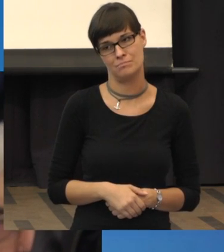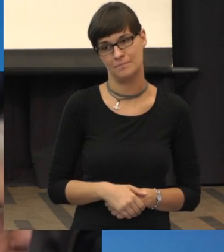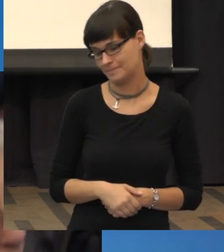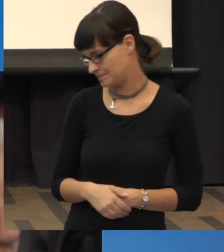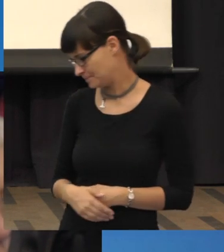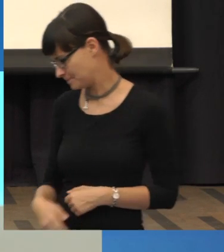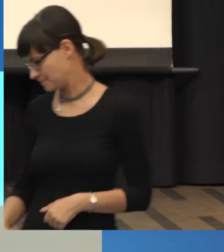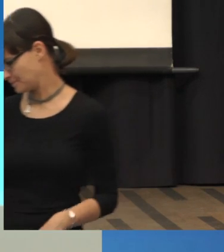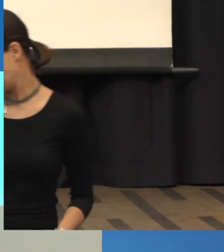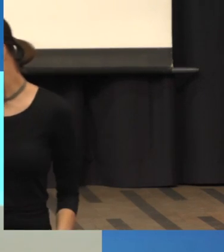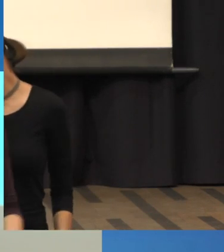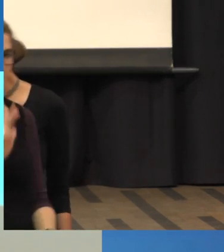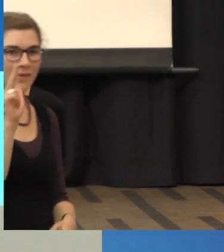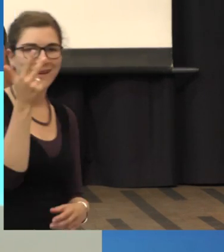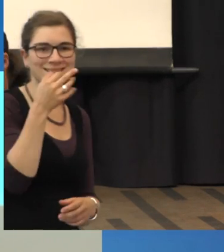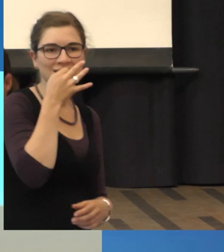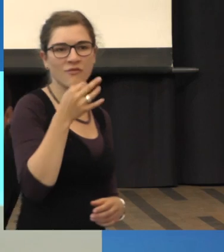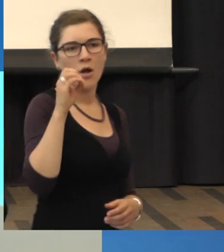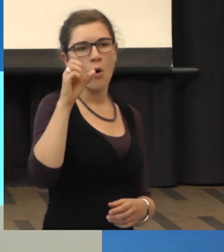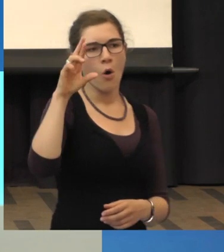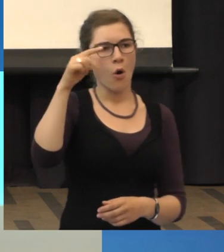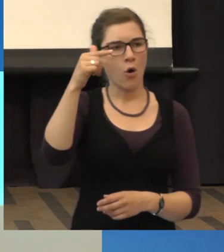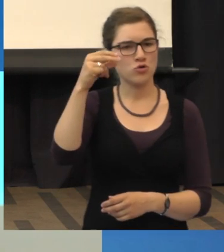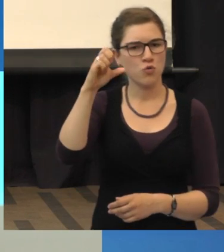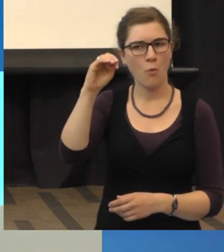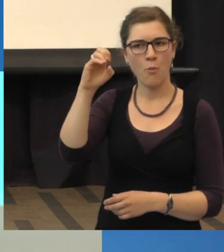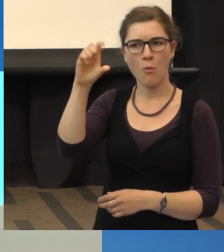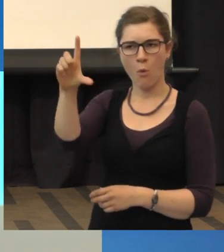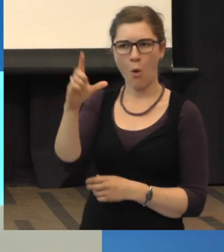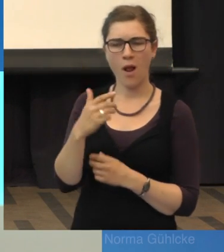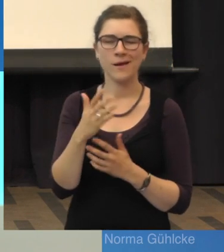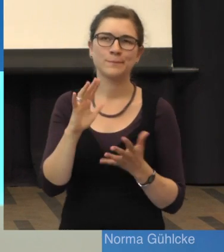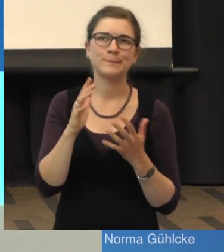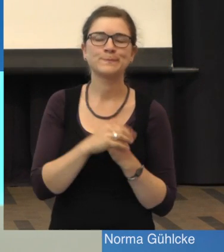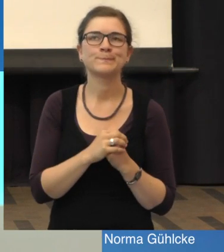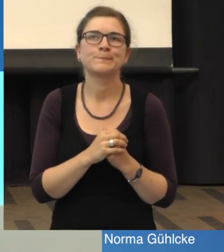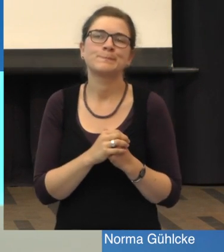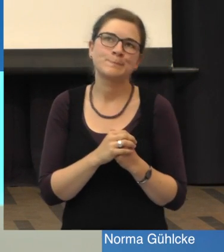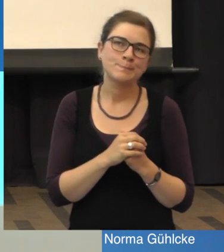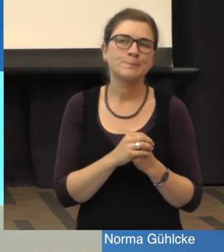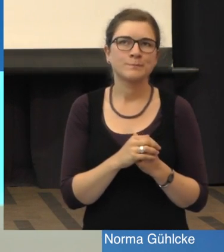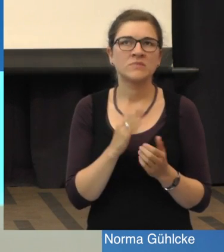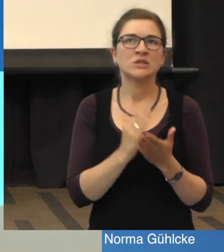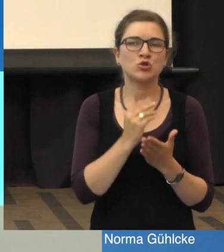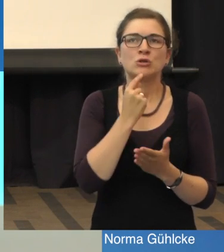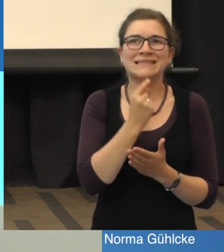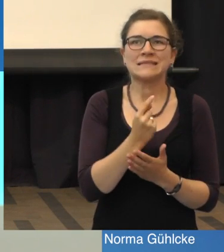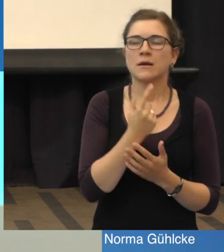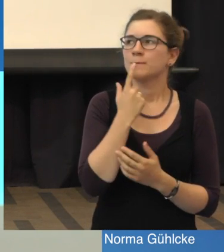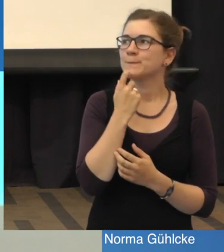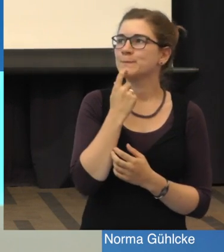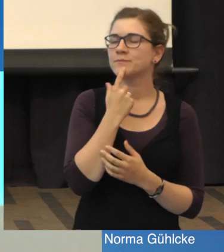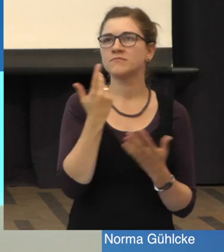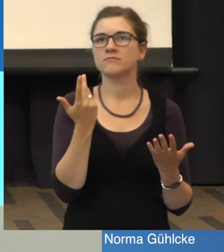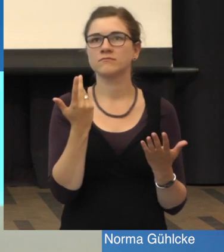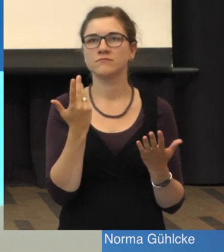Dritte Frage war, Orthomol, also wie gesagt, ich weiß, muss ich jetzt selber sagen, auch